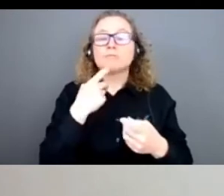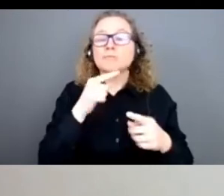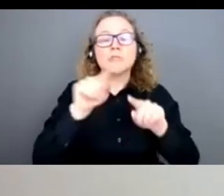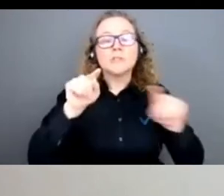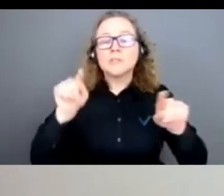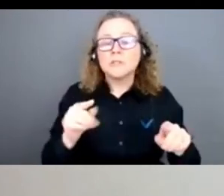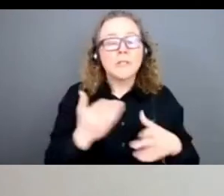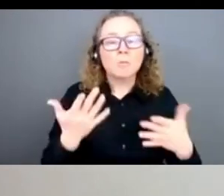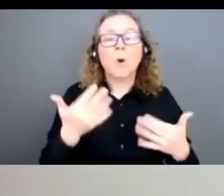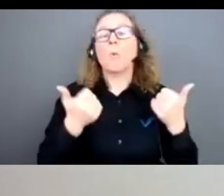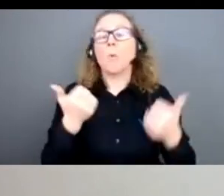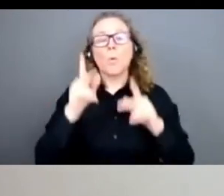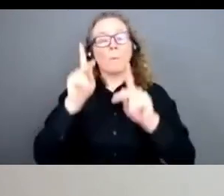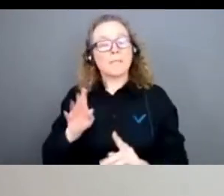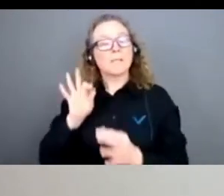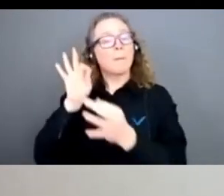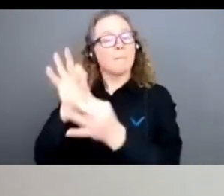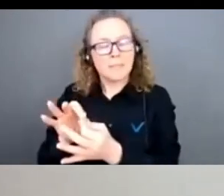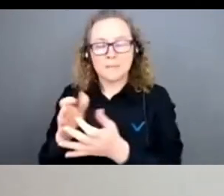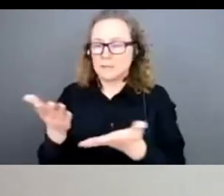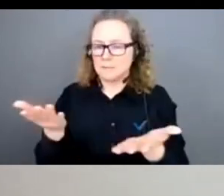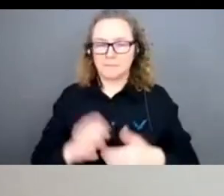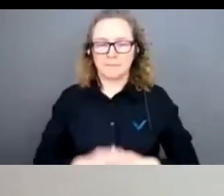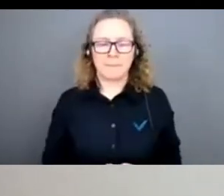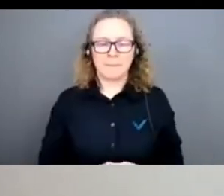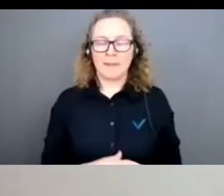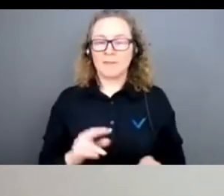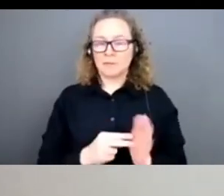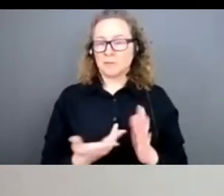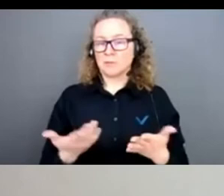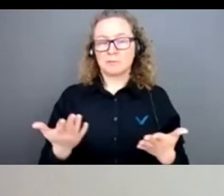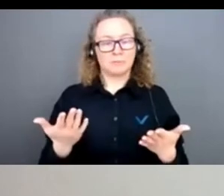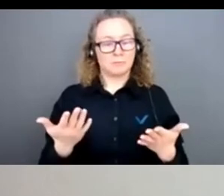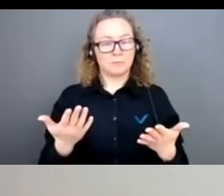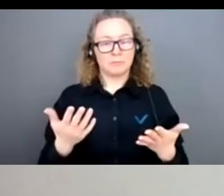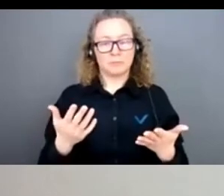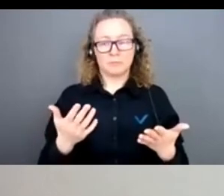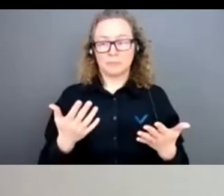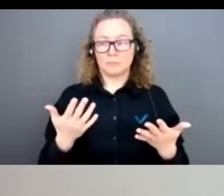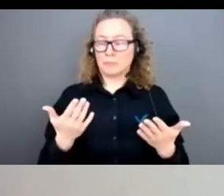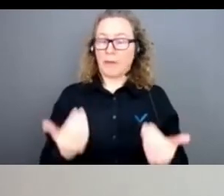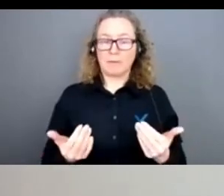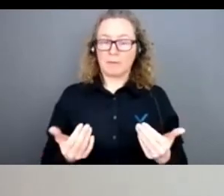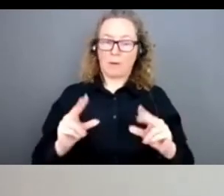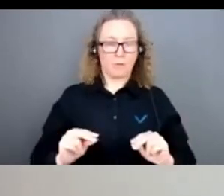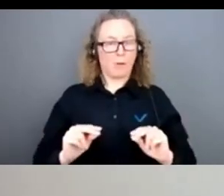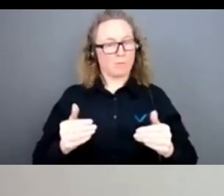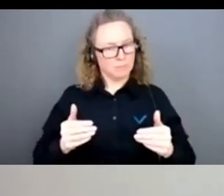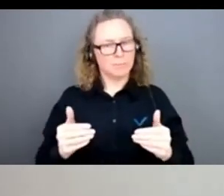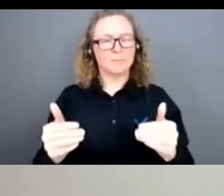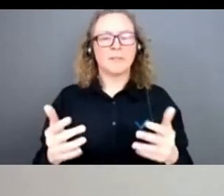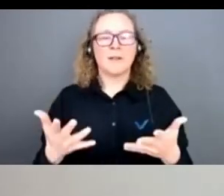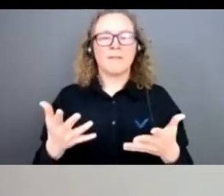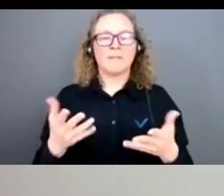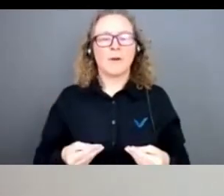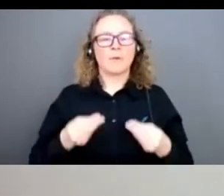particulier. Et donc sans plus attendre, je vais passer la parole à celui qui a dirigé